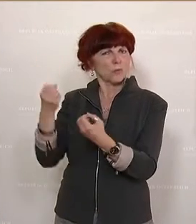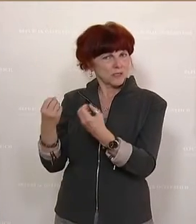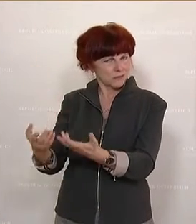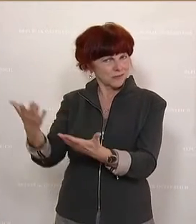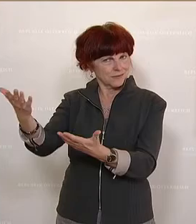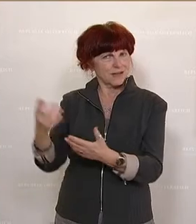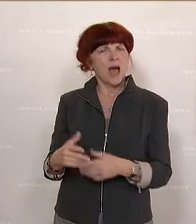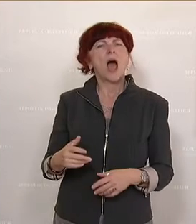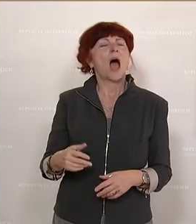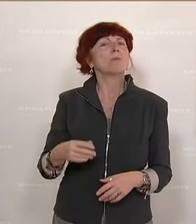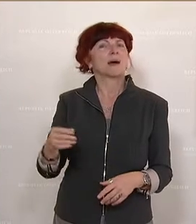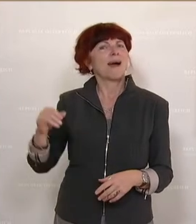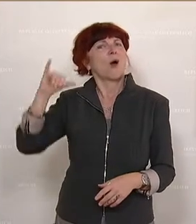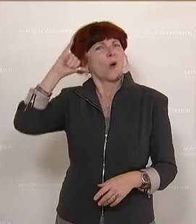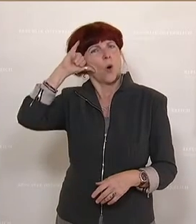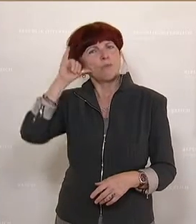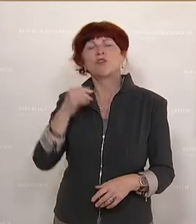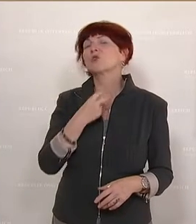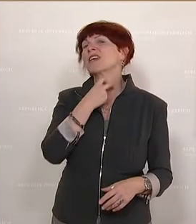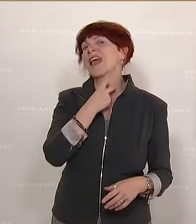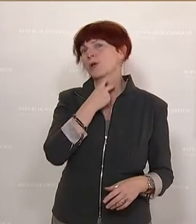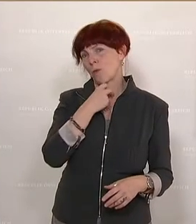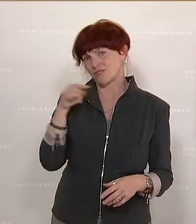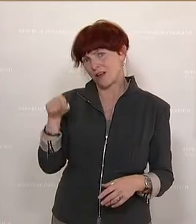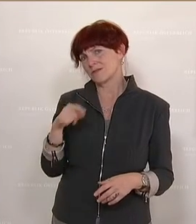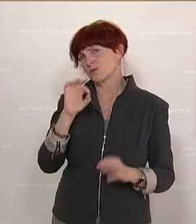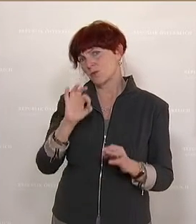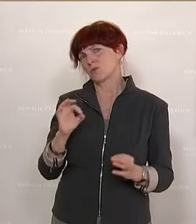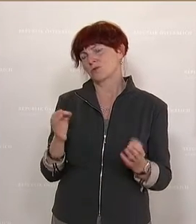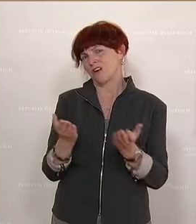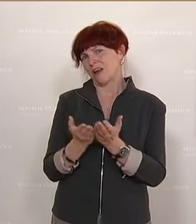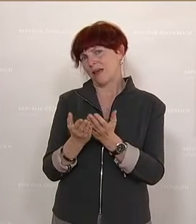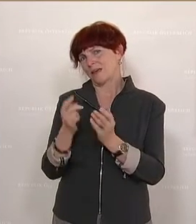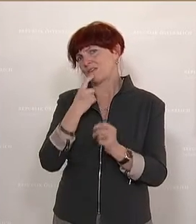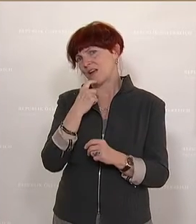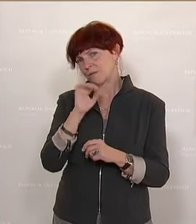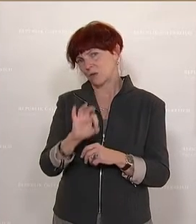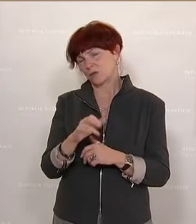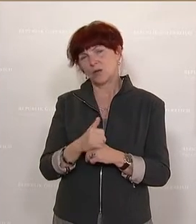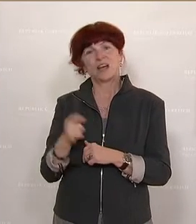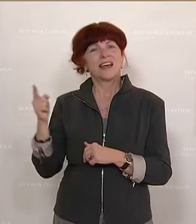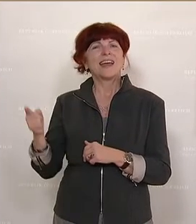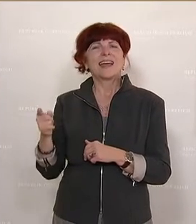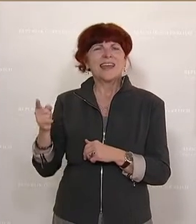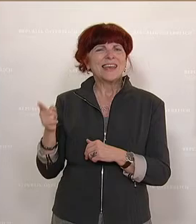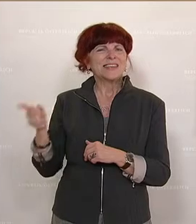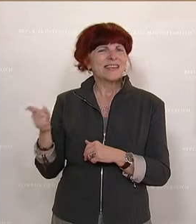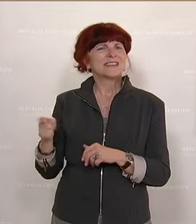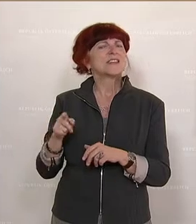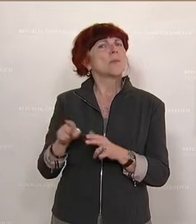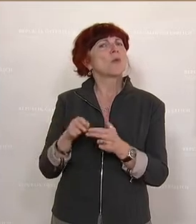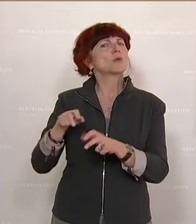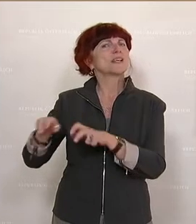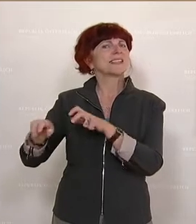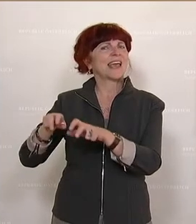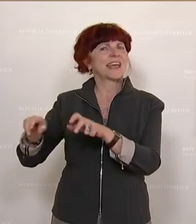mit dem Kopf und Kehlkopf finde ich wirklich super. Weil ich würde dieser Bundesregierung jetzt eine, wirklich eine schwere Kopflastigkeit im Sinne von